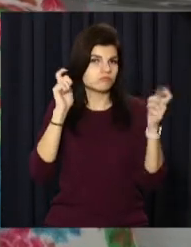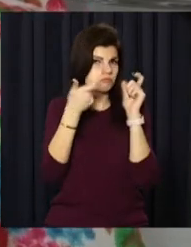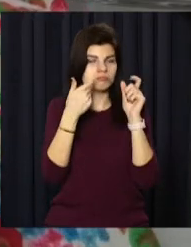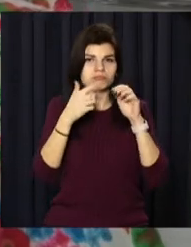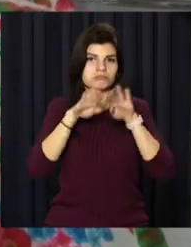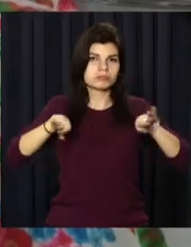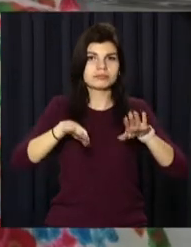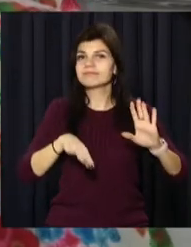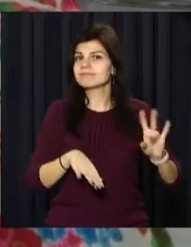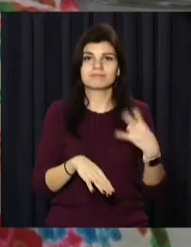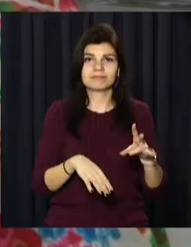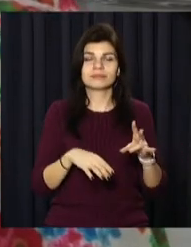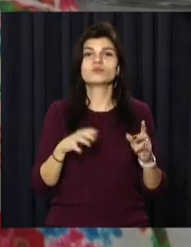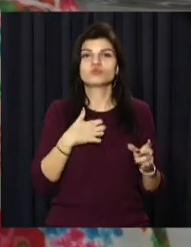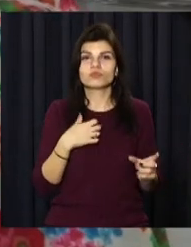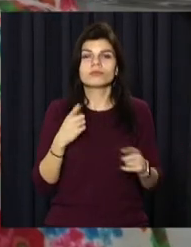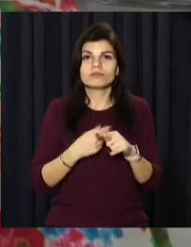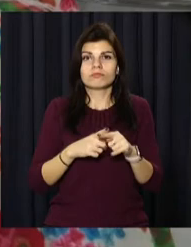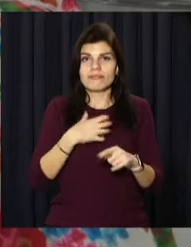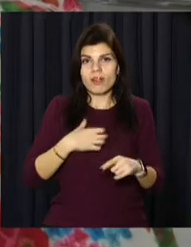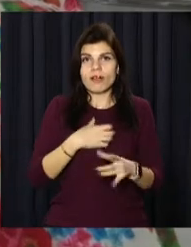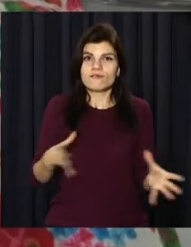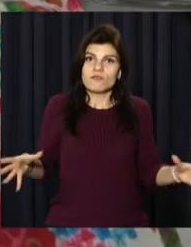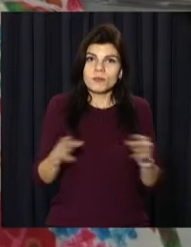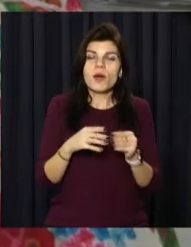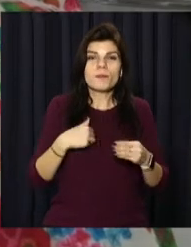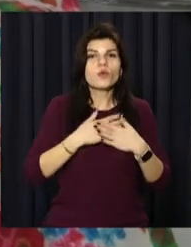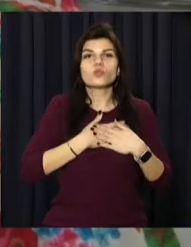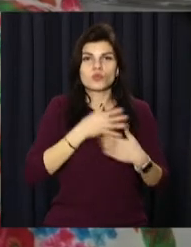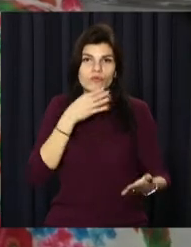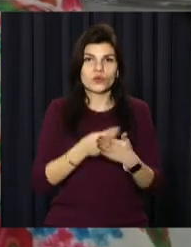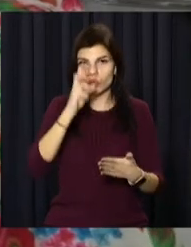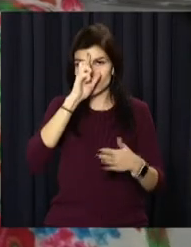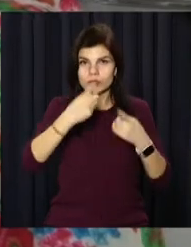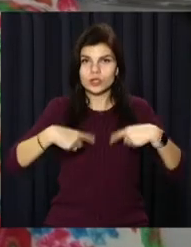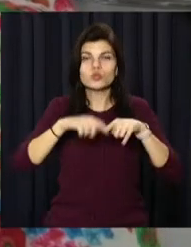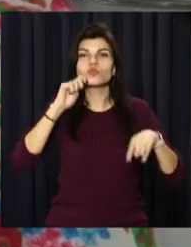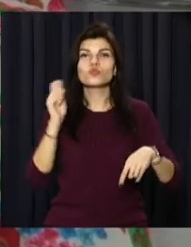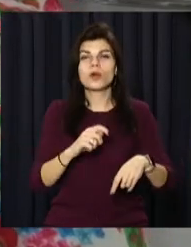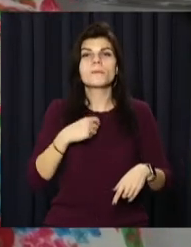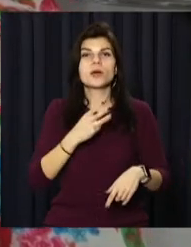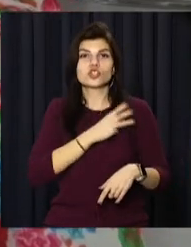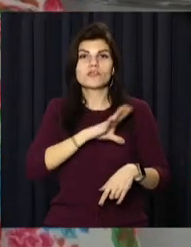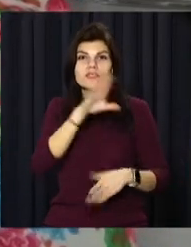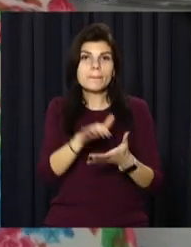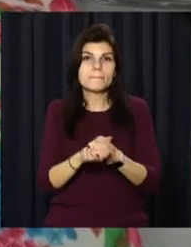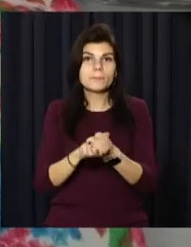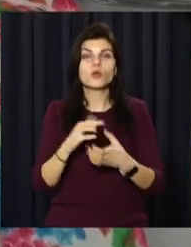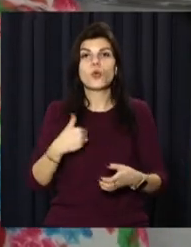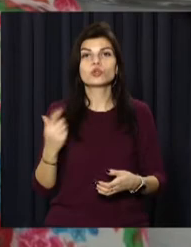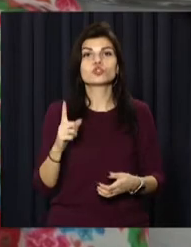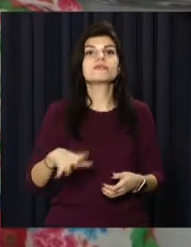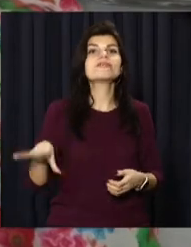для нас цей захід є дуже важливим, тому що ми полюбляємо нашу державу, ми бажаємо усім миру, ми хочемо, щоб